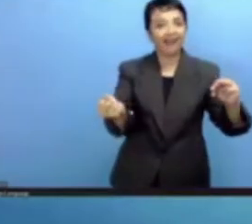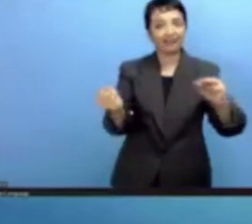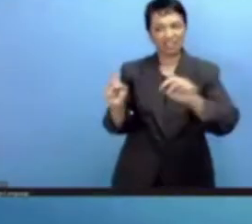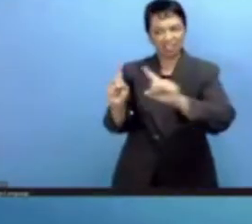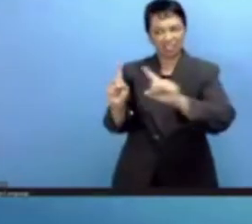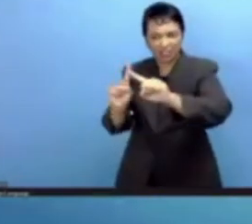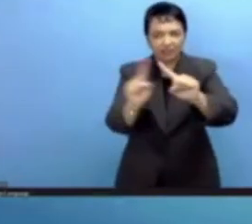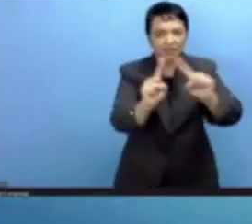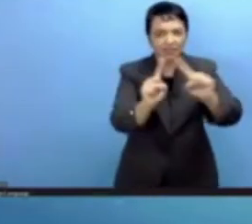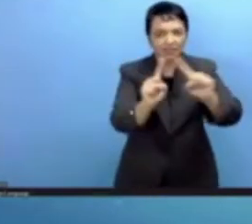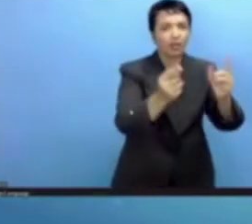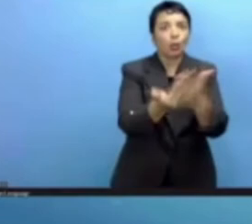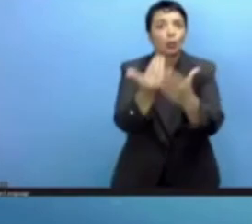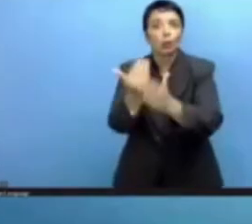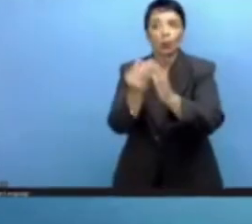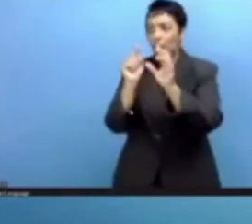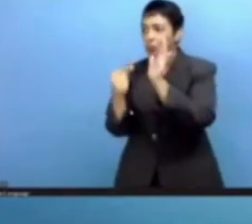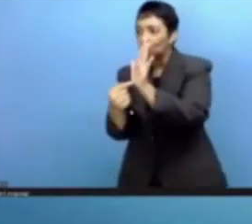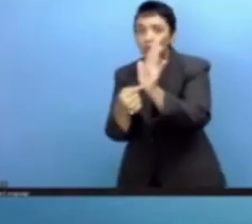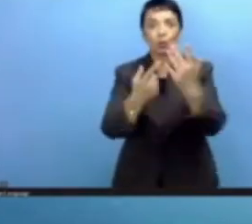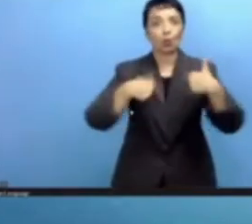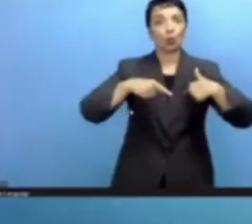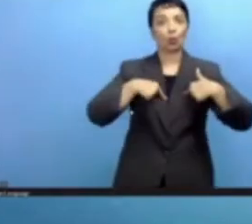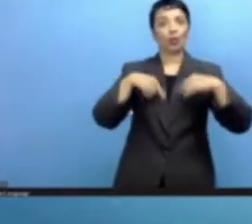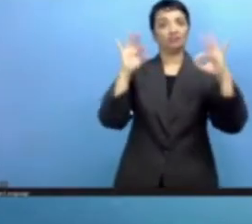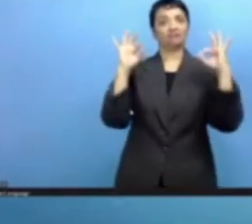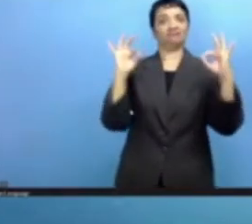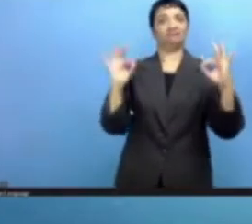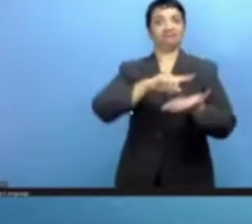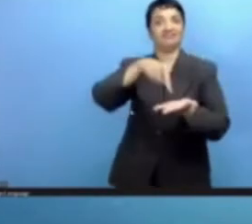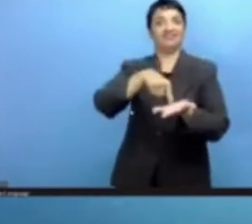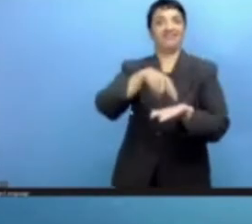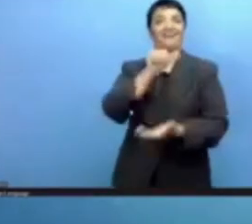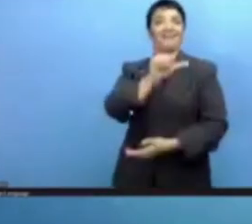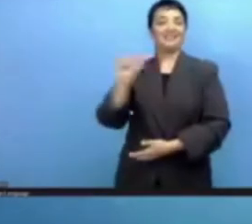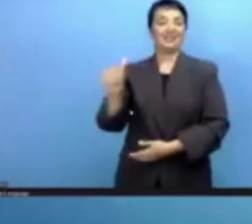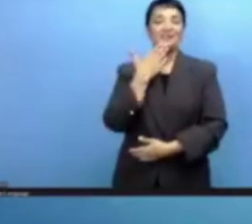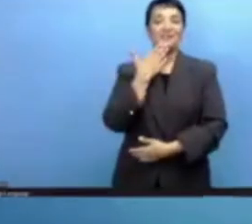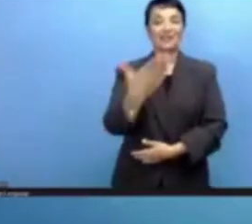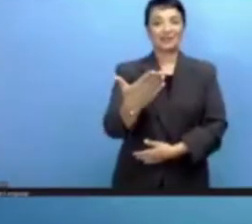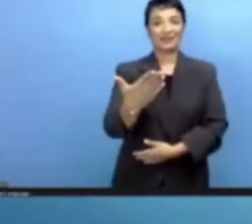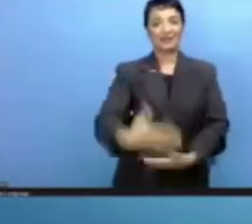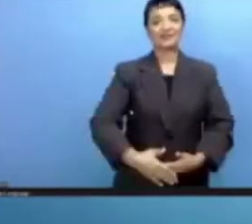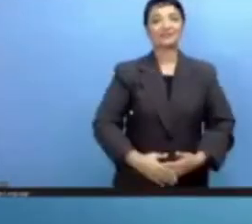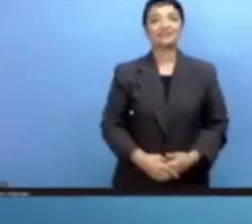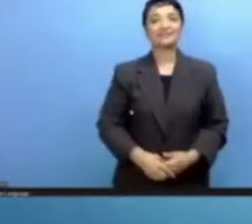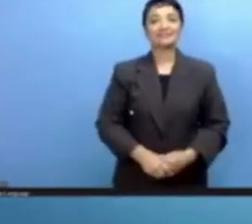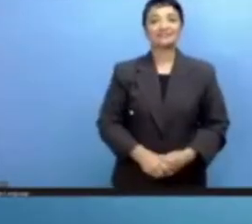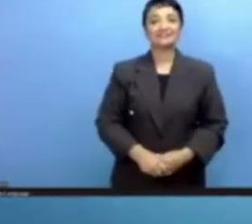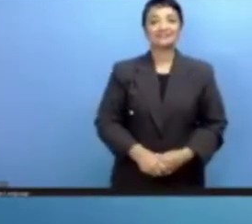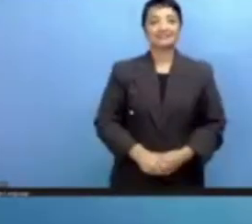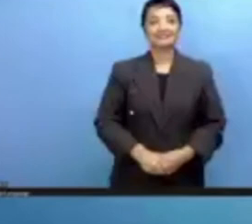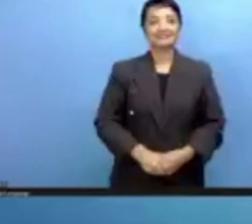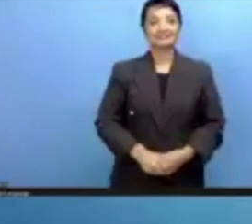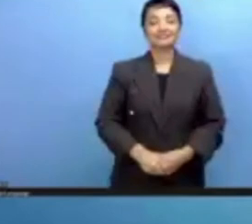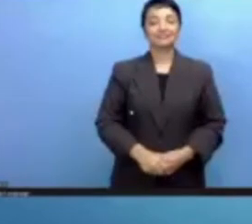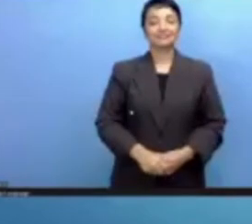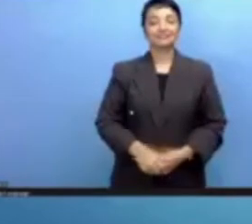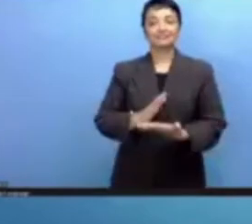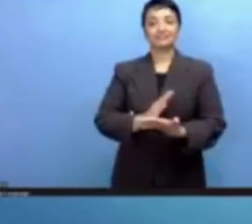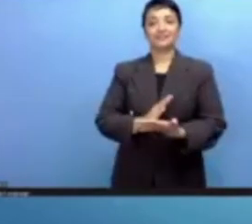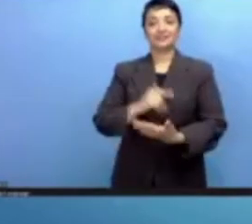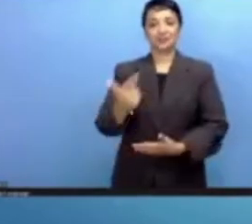العلمي الجديد وهو ضمن معالم جديدة وكثيرة مثيرة في